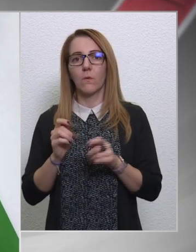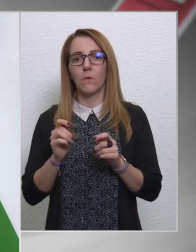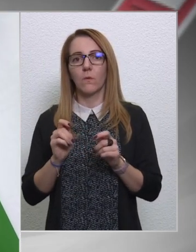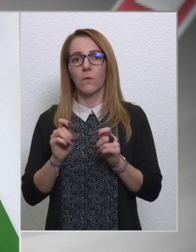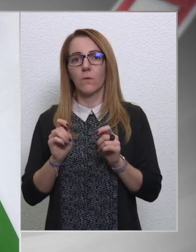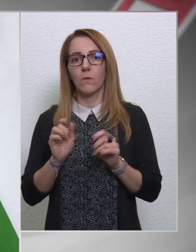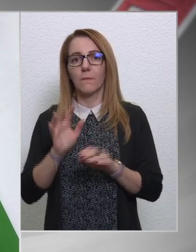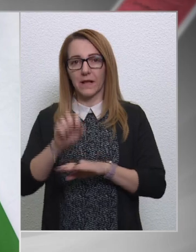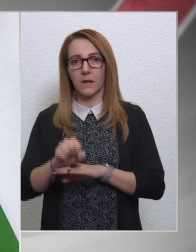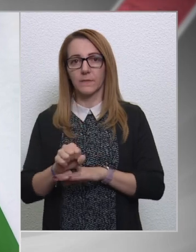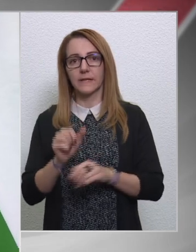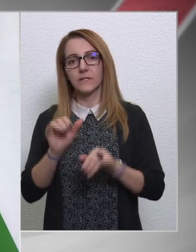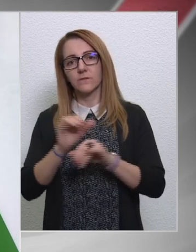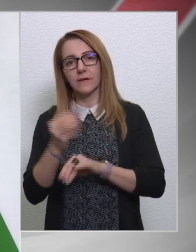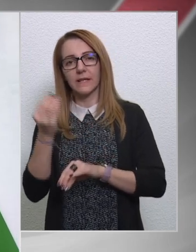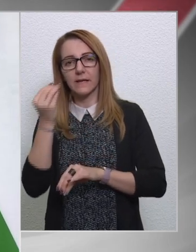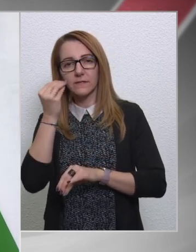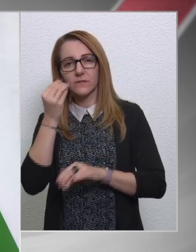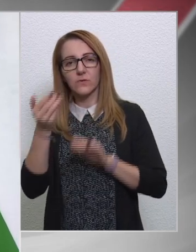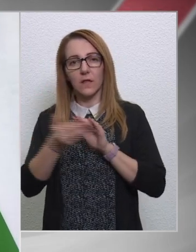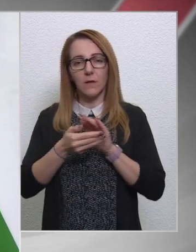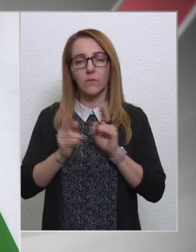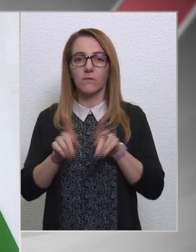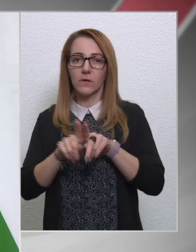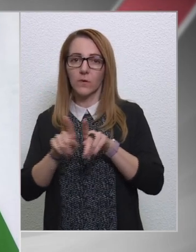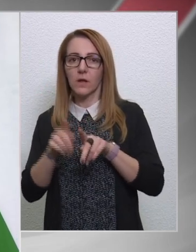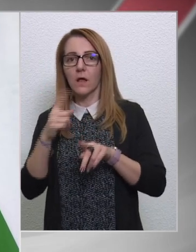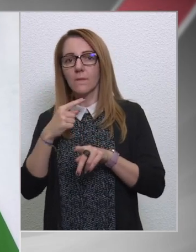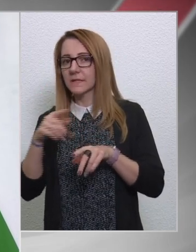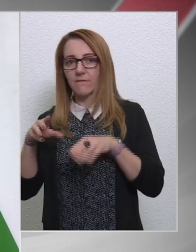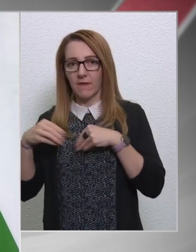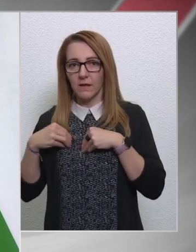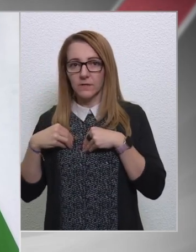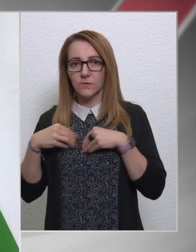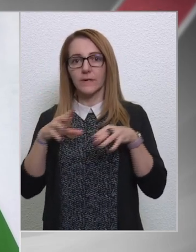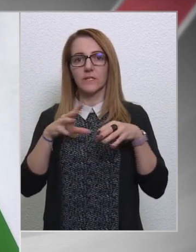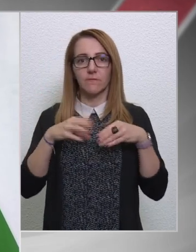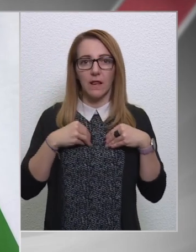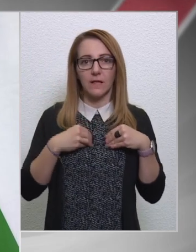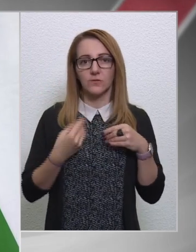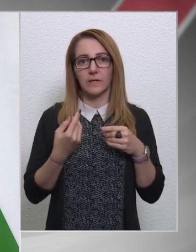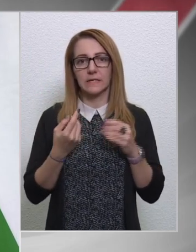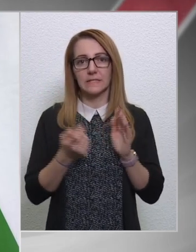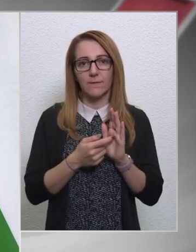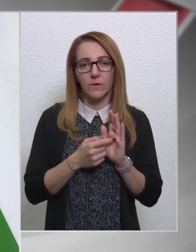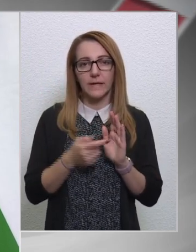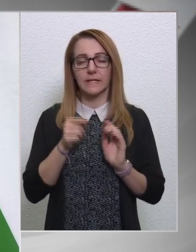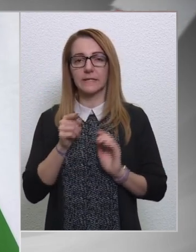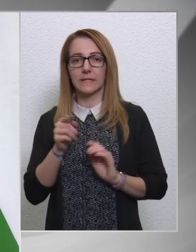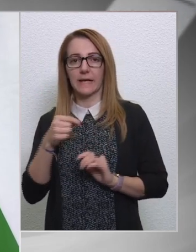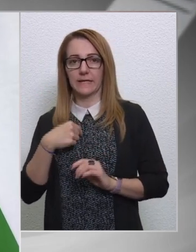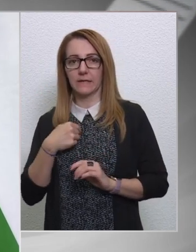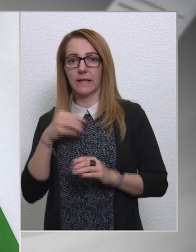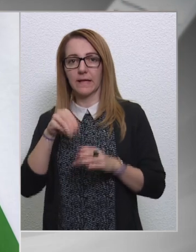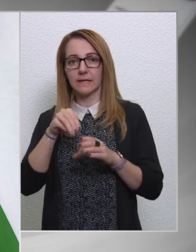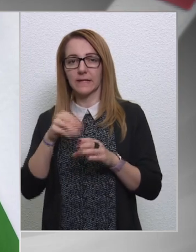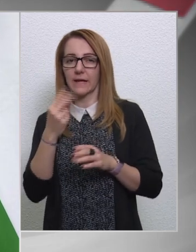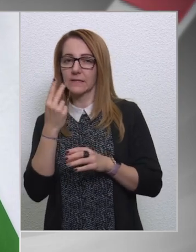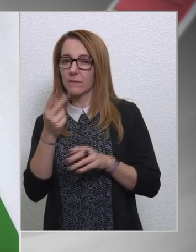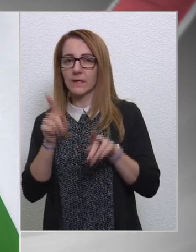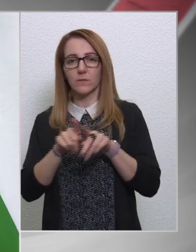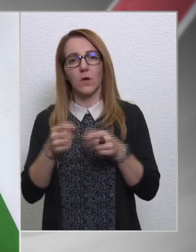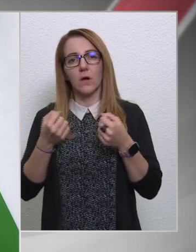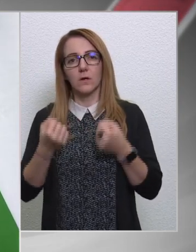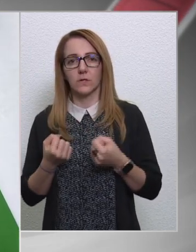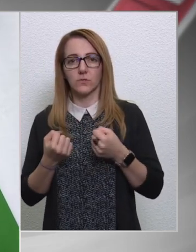féleértésen alapulnak, vannak olyanok, amelyeket nem vállaltunk és vállalásként kérik számon, de én ezeket nem látom olyan